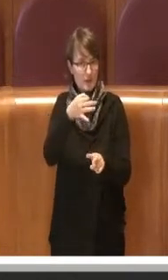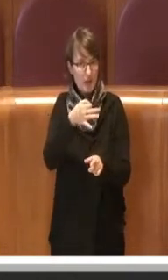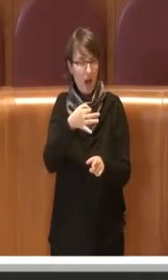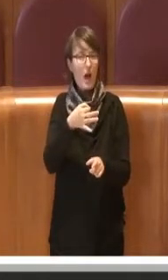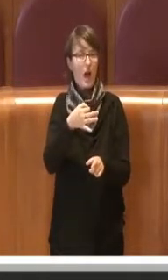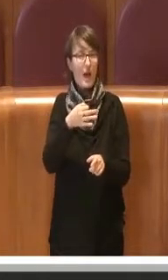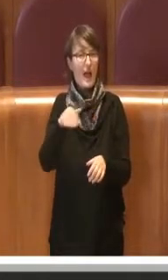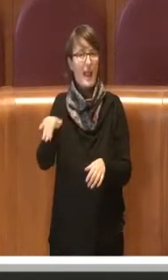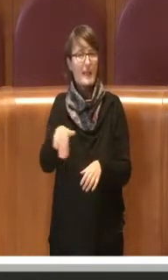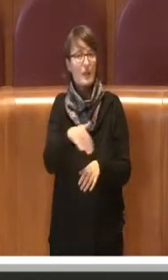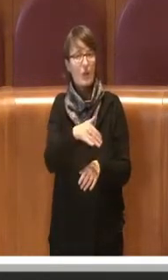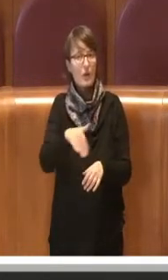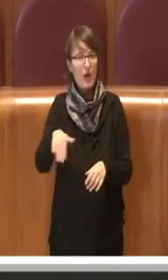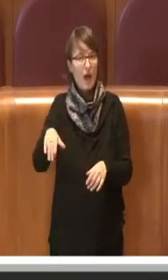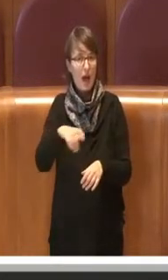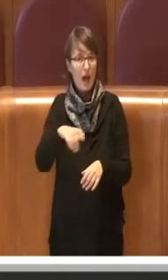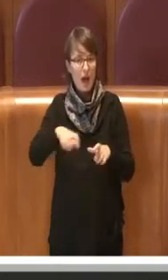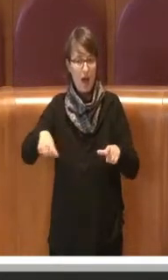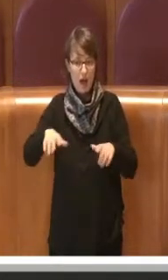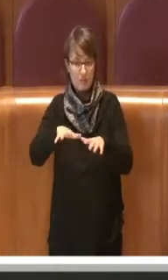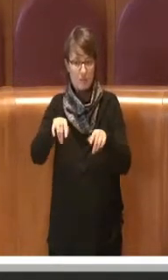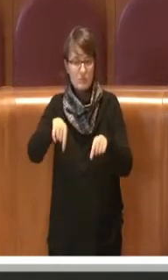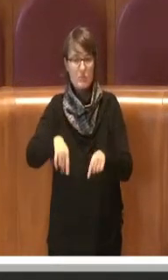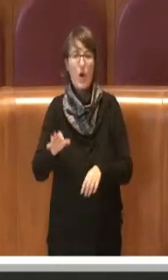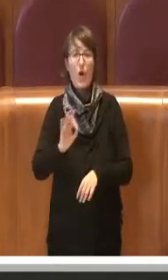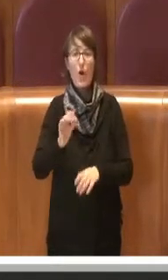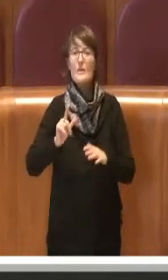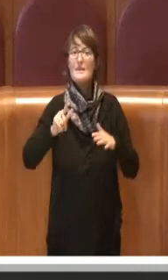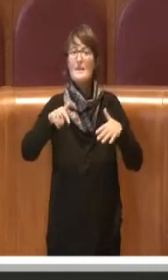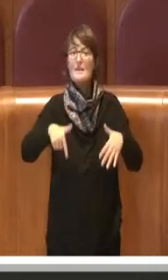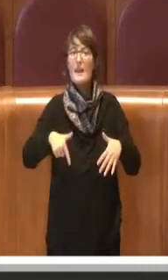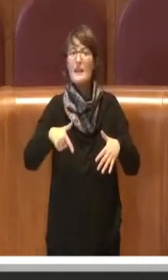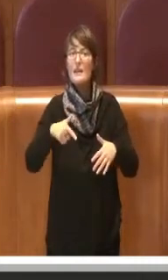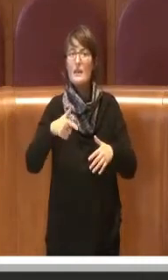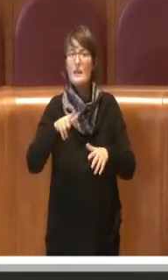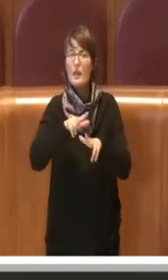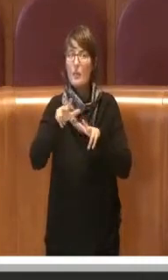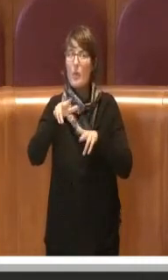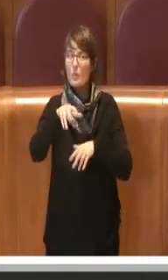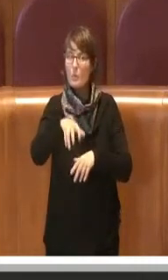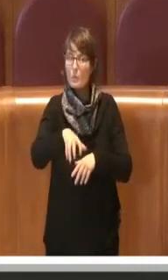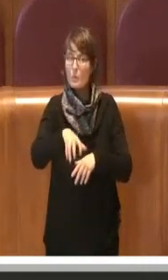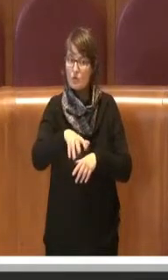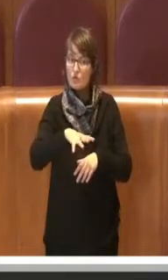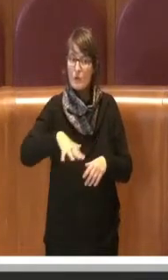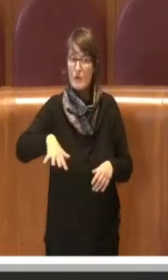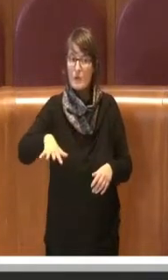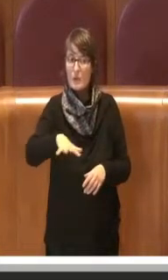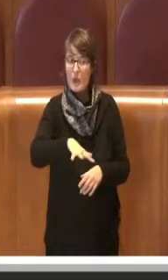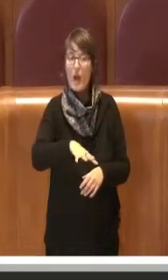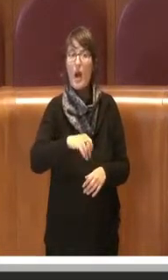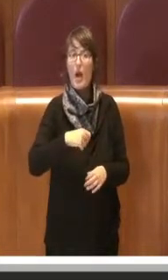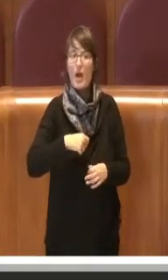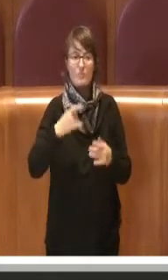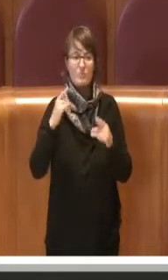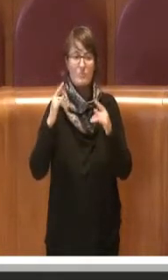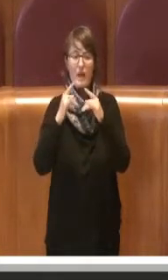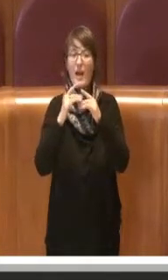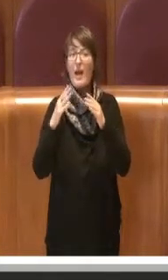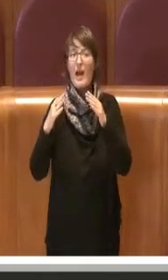tutto il lavoro fatto nel settimo municipio con l'abbattimento di Villette di Casa Monica